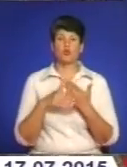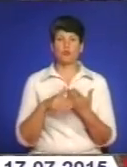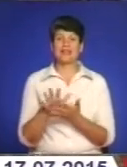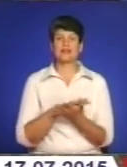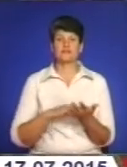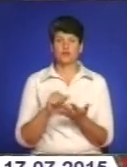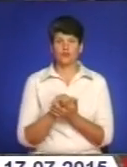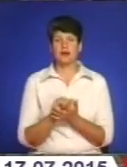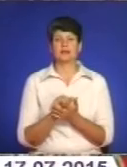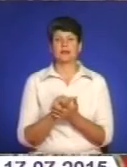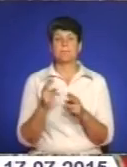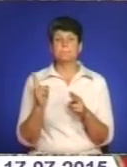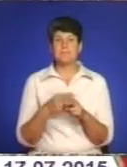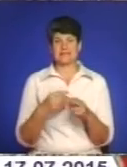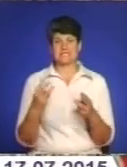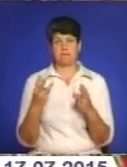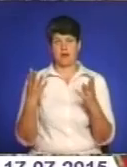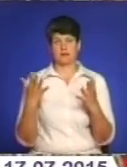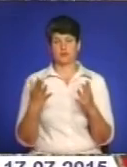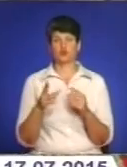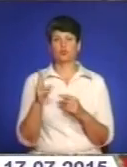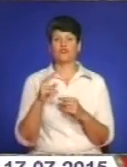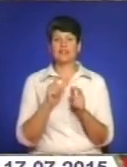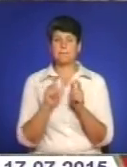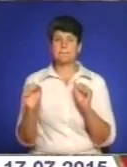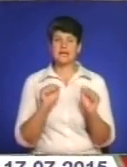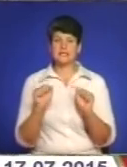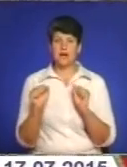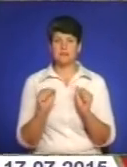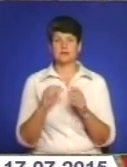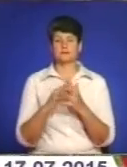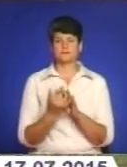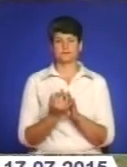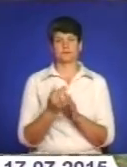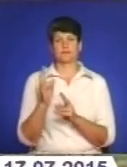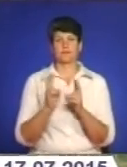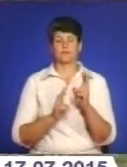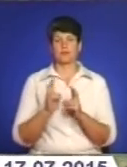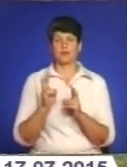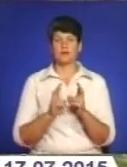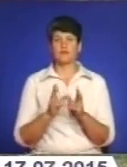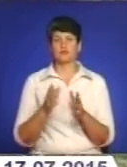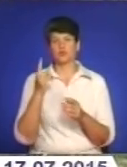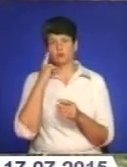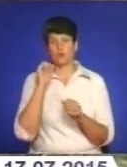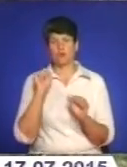залишки на полях без спалення. Тож в Департаменті агропромислового розвитку, сподіваються, обійдеться без пожеж.